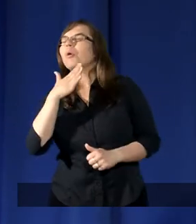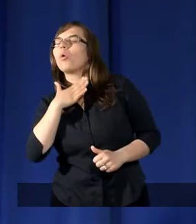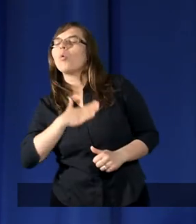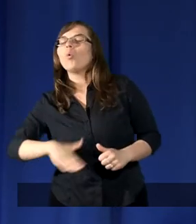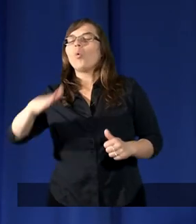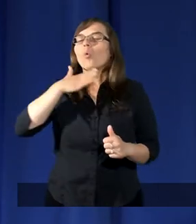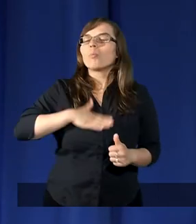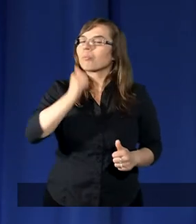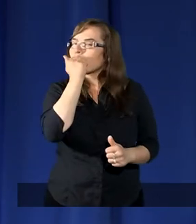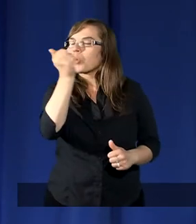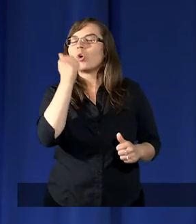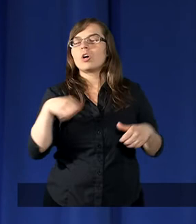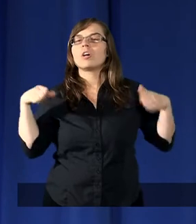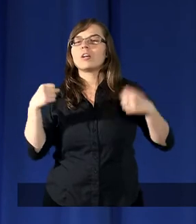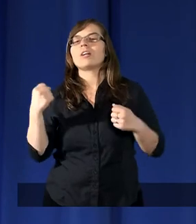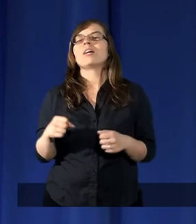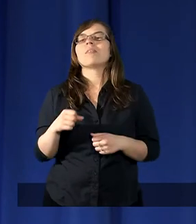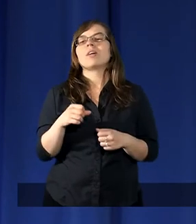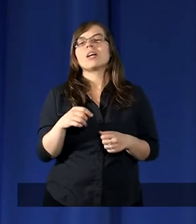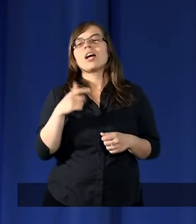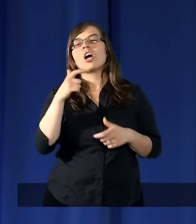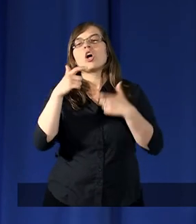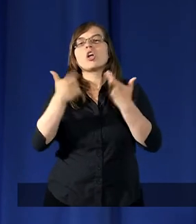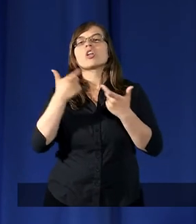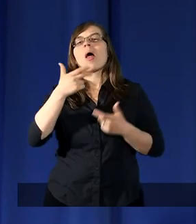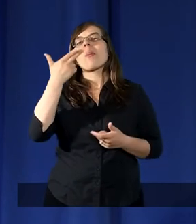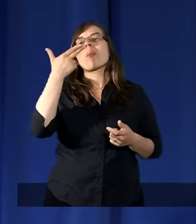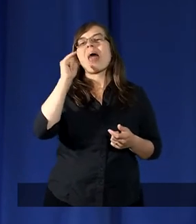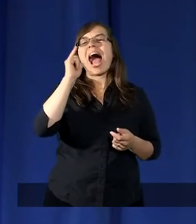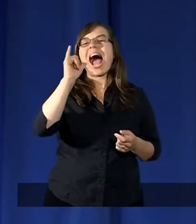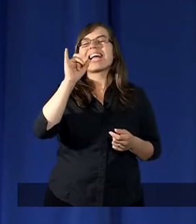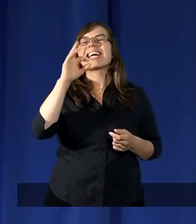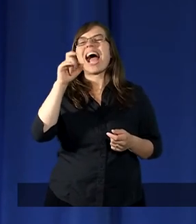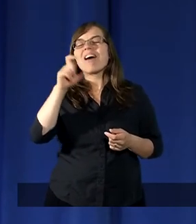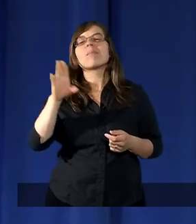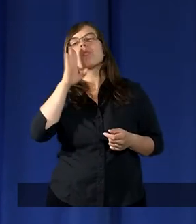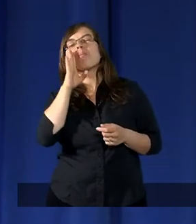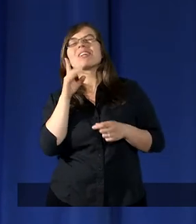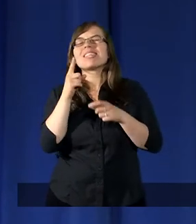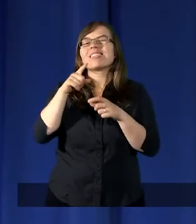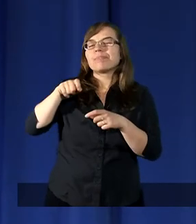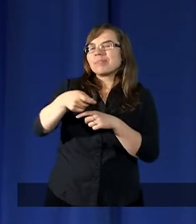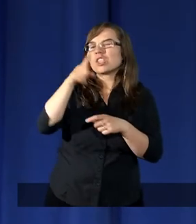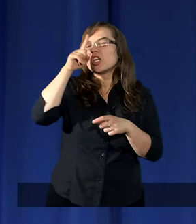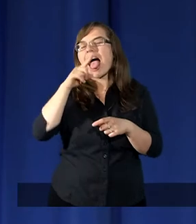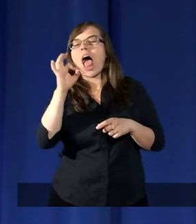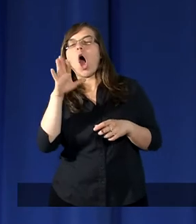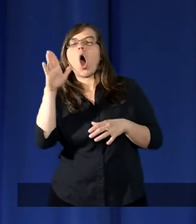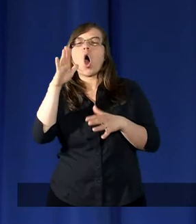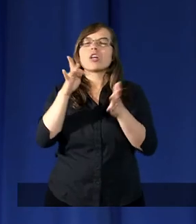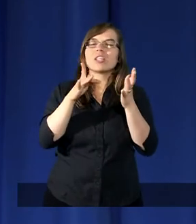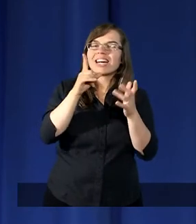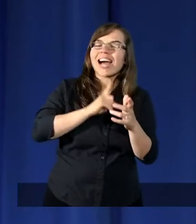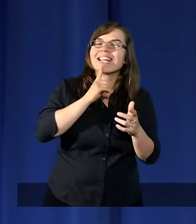lubiał naigrawać z religii. i mówił o Jezusie